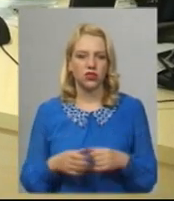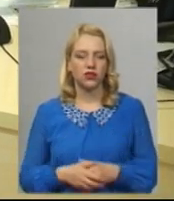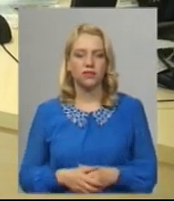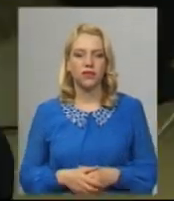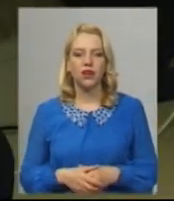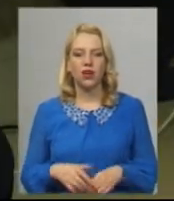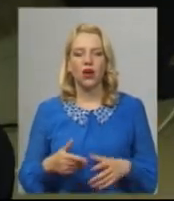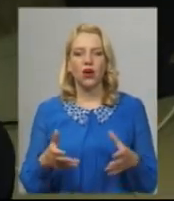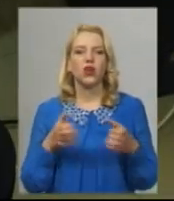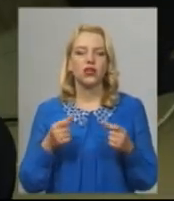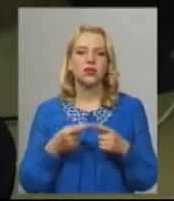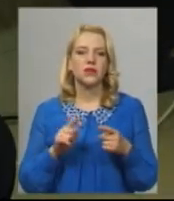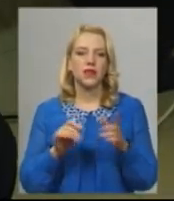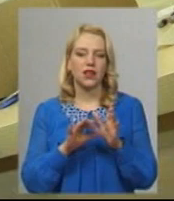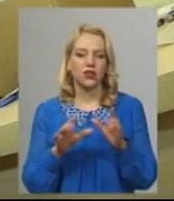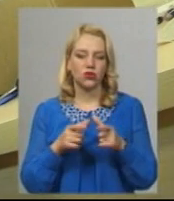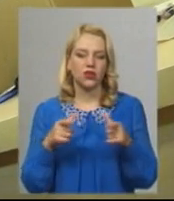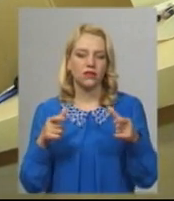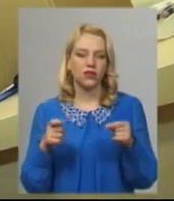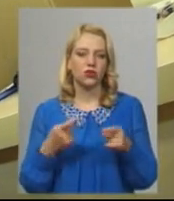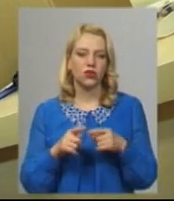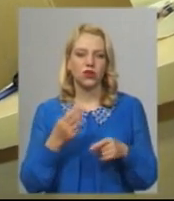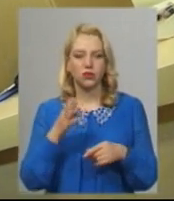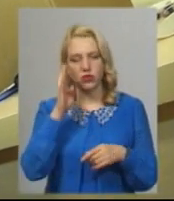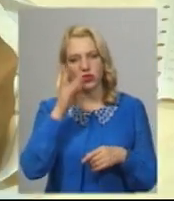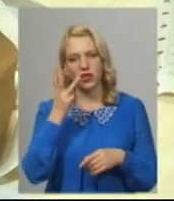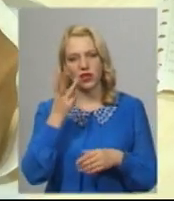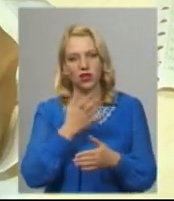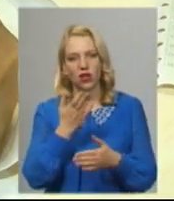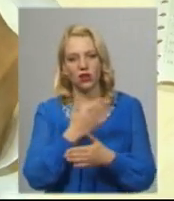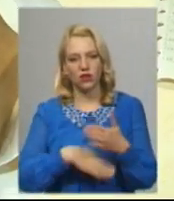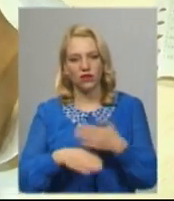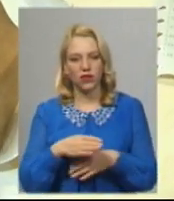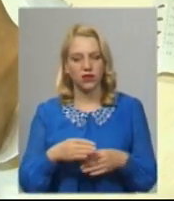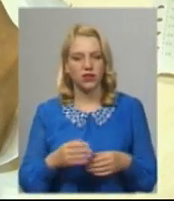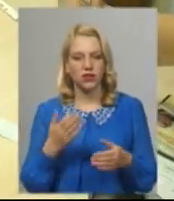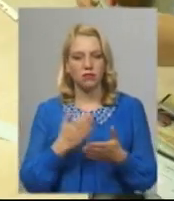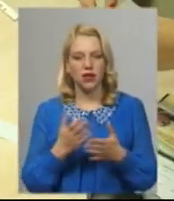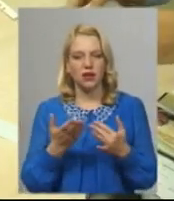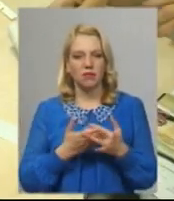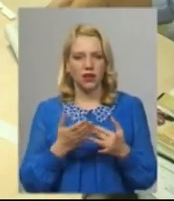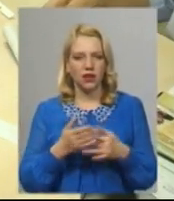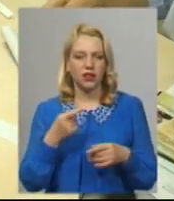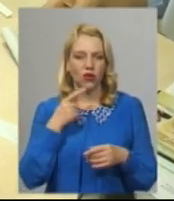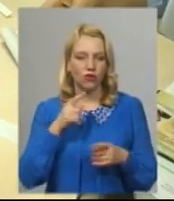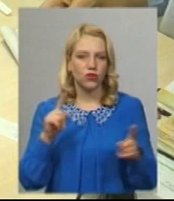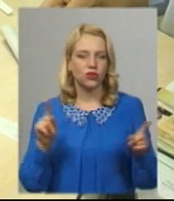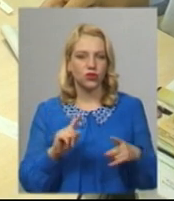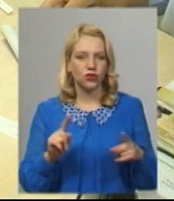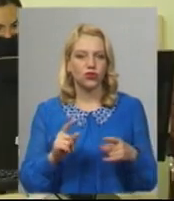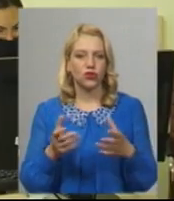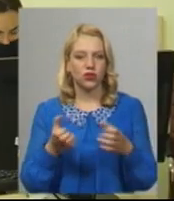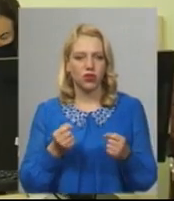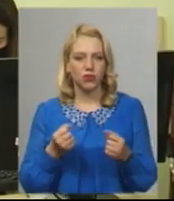Отримав еквиток Олег Шварчевський, чоловіка третя група інвалідності, каже, має пільги Олег Шварчевський додає, те, що можна